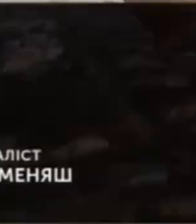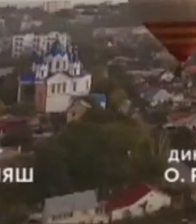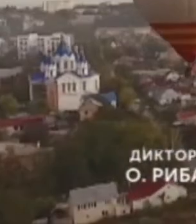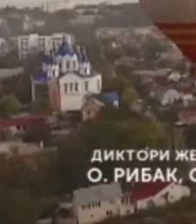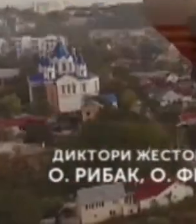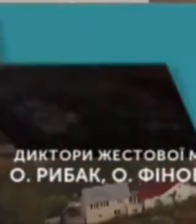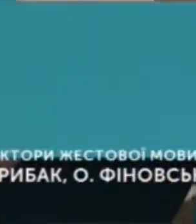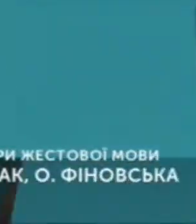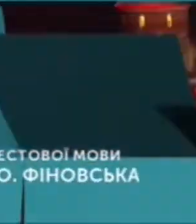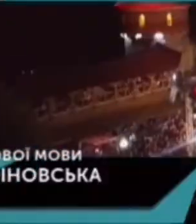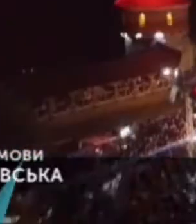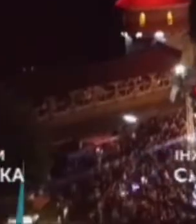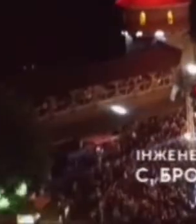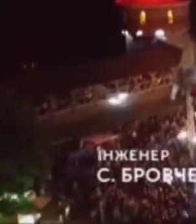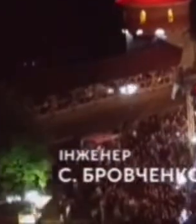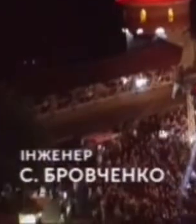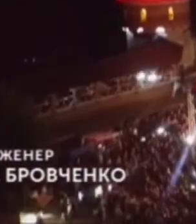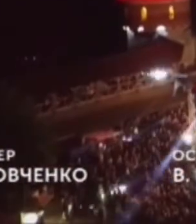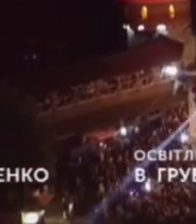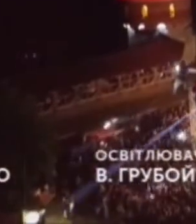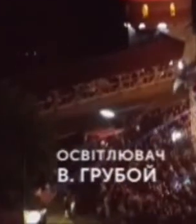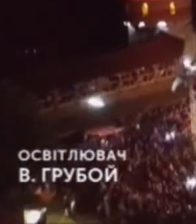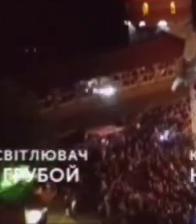Субтитрувальниця Шор Дякую.